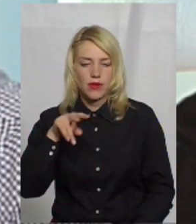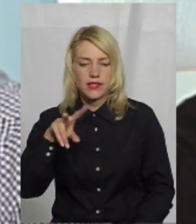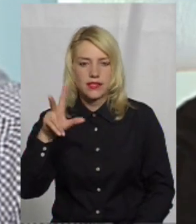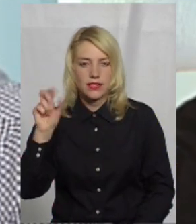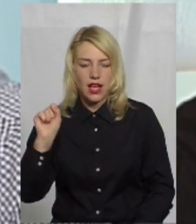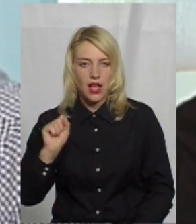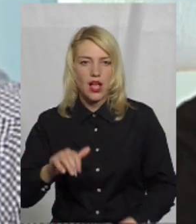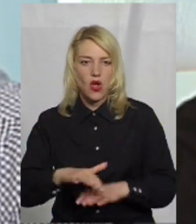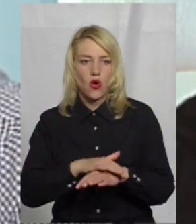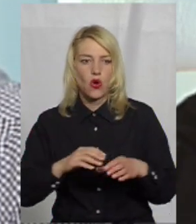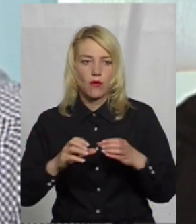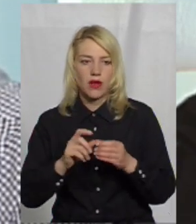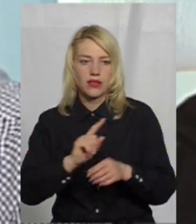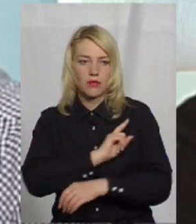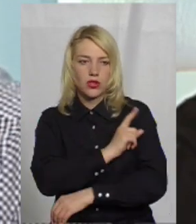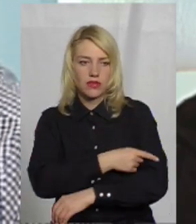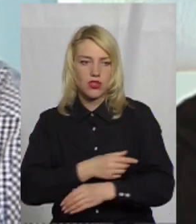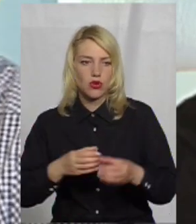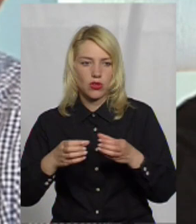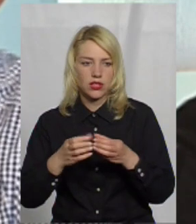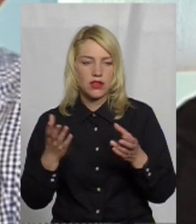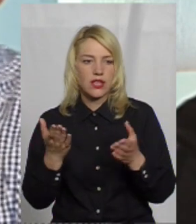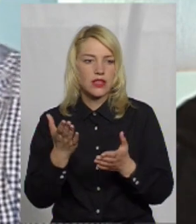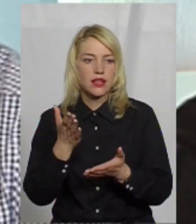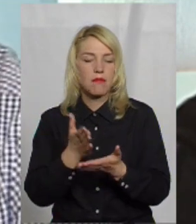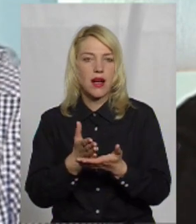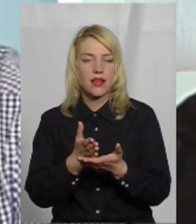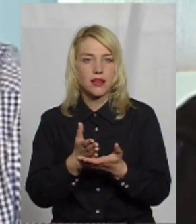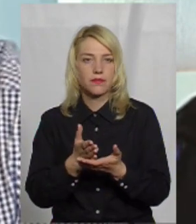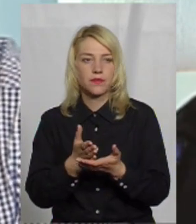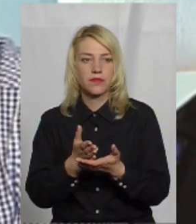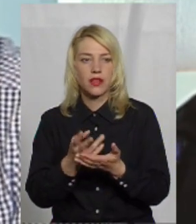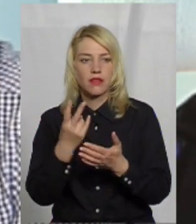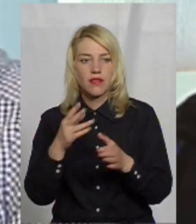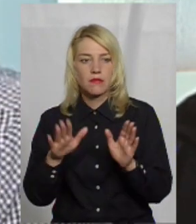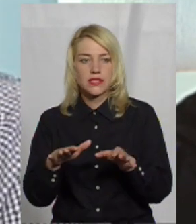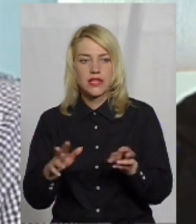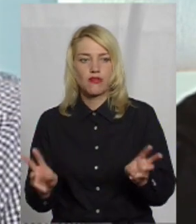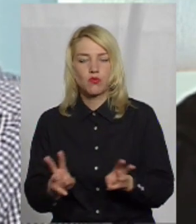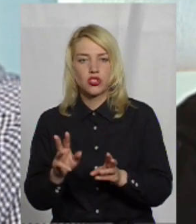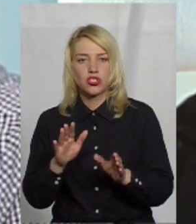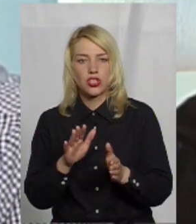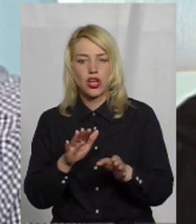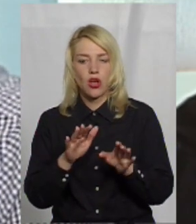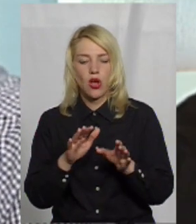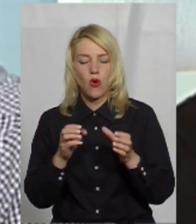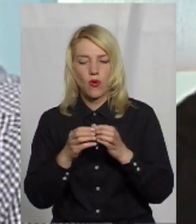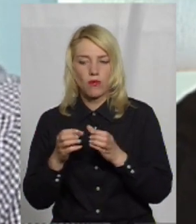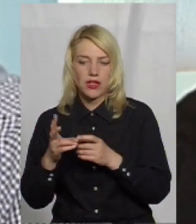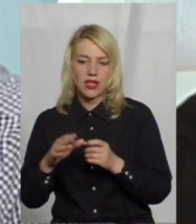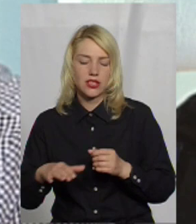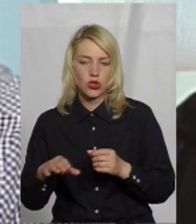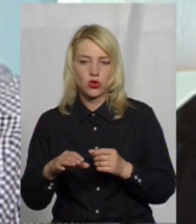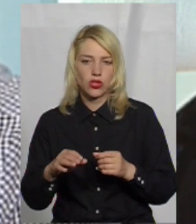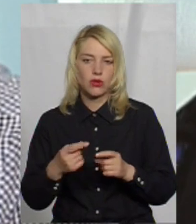потужний колектив, який має дві місцеві пожежні команди в себе на території громади, які за